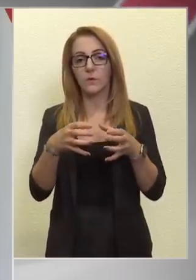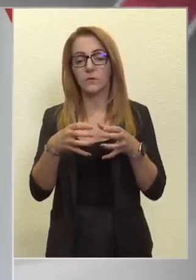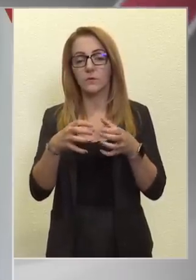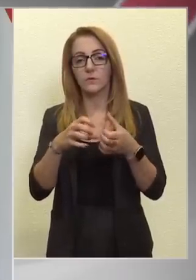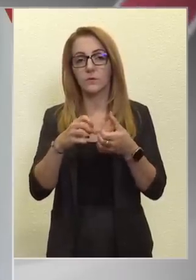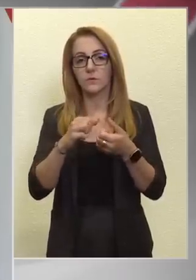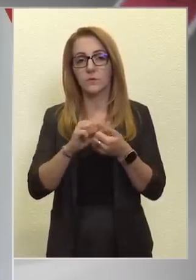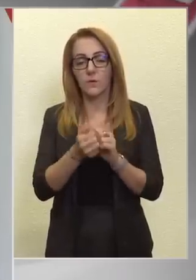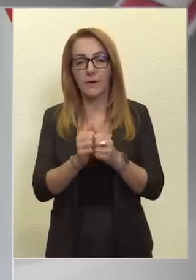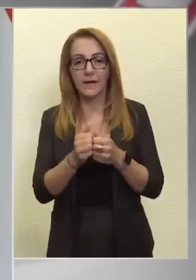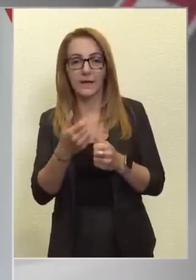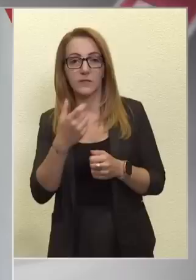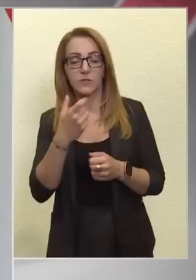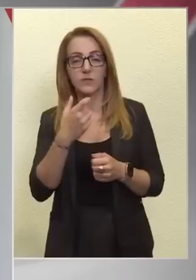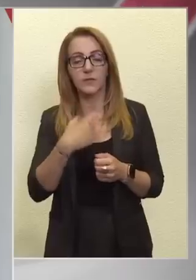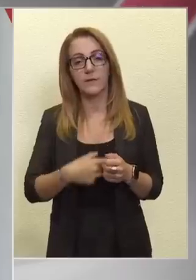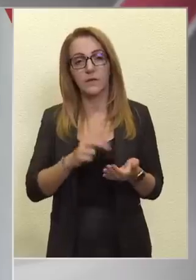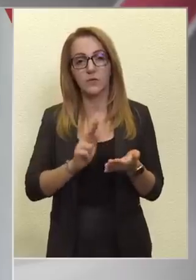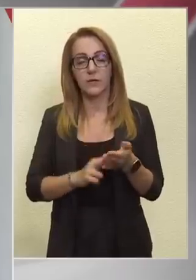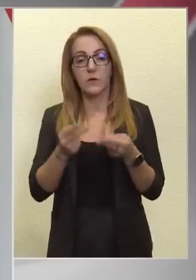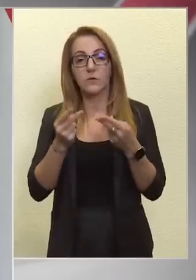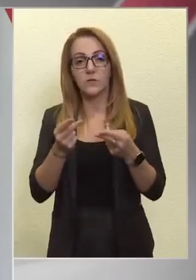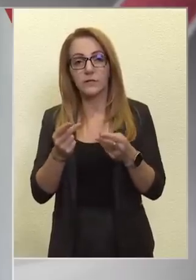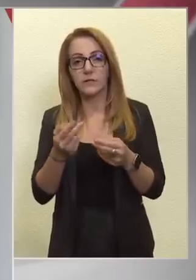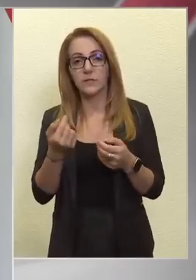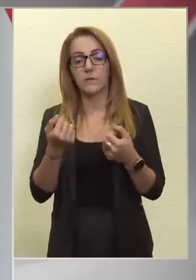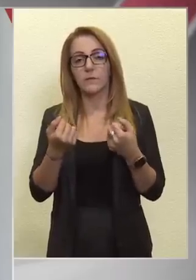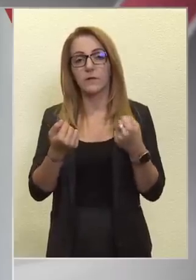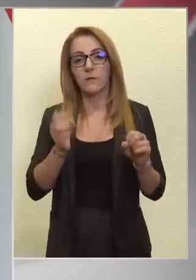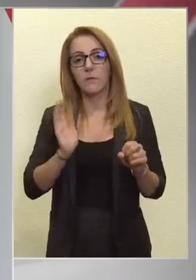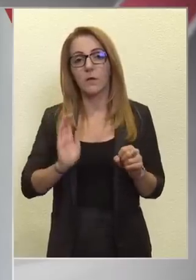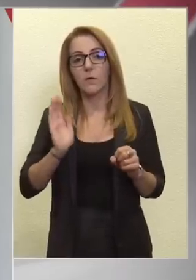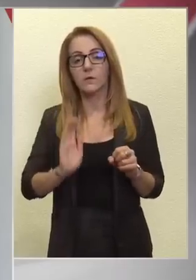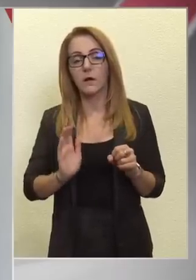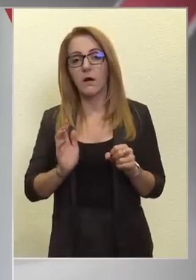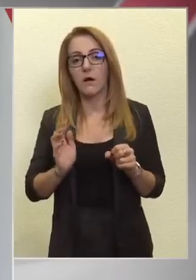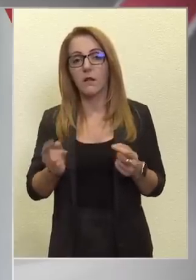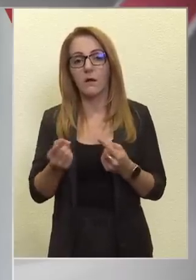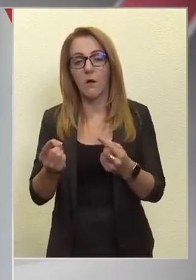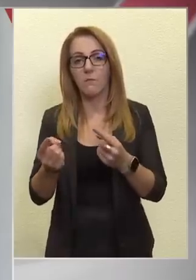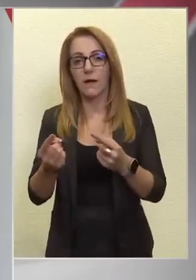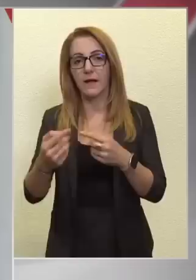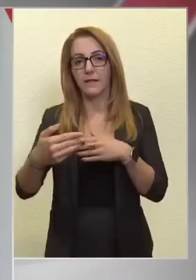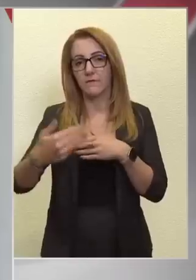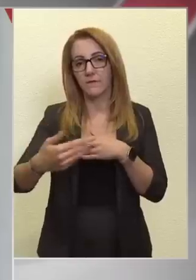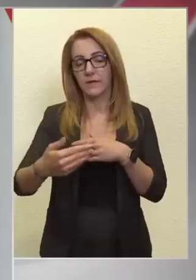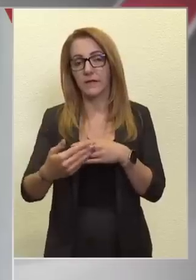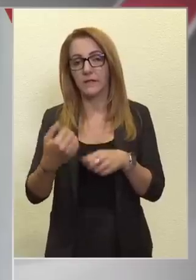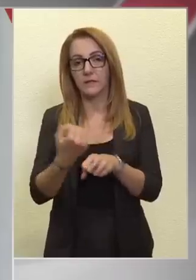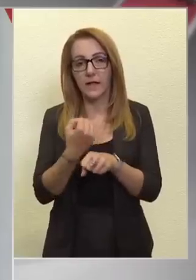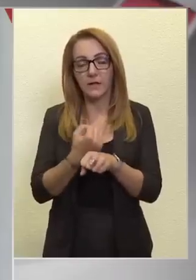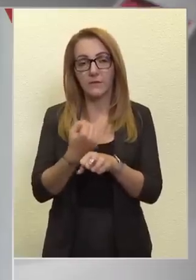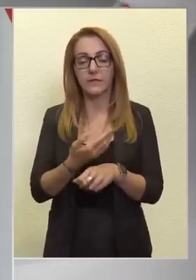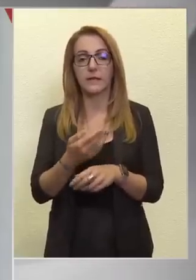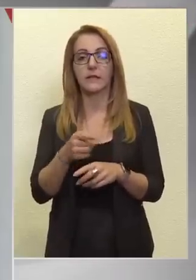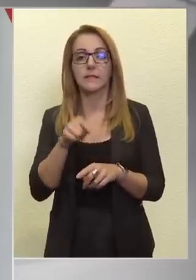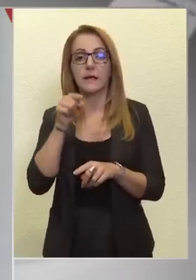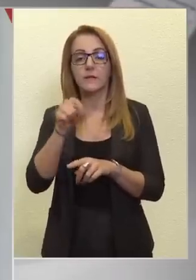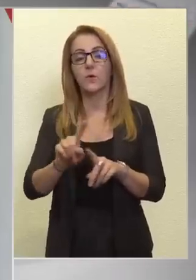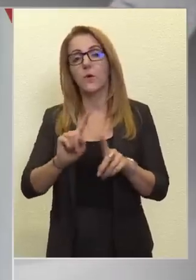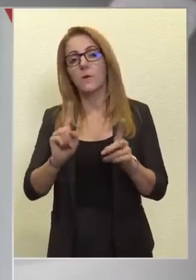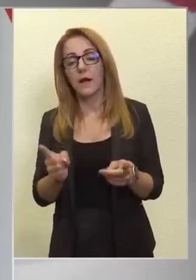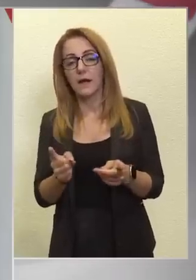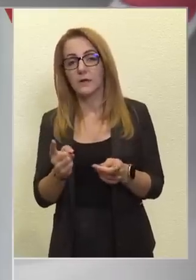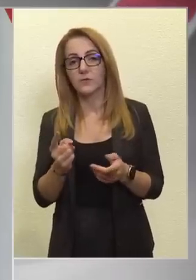személyiségi jogsértésen, amit a baloldal a kampányhajrájában elkövetett. Ezen túl más szabálytalanság, más